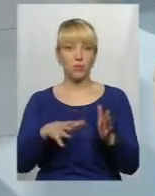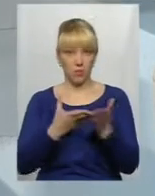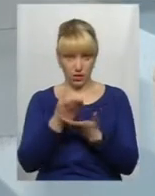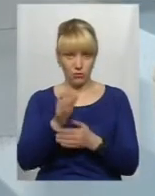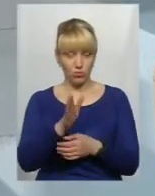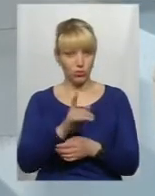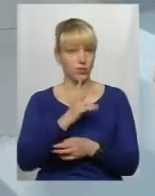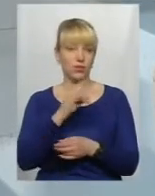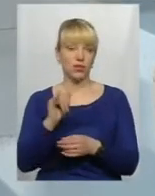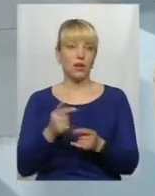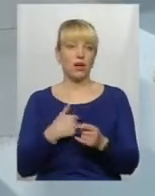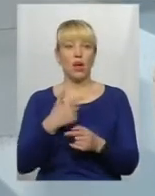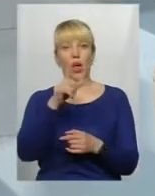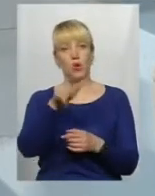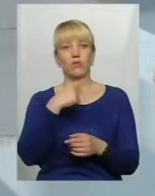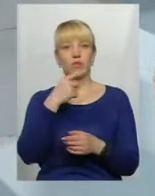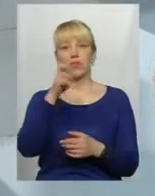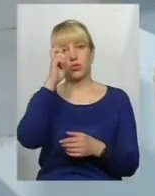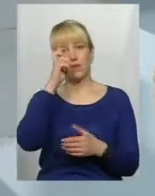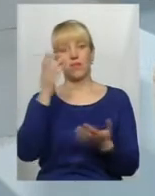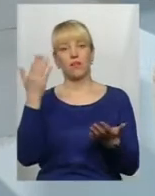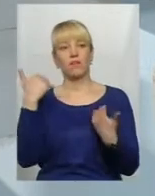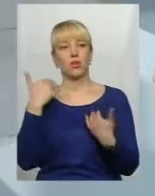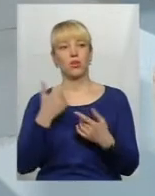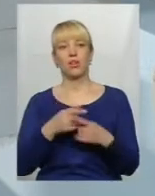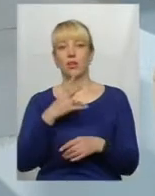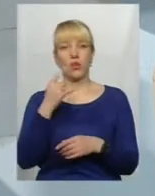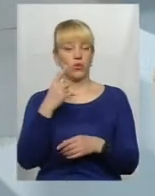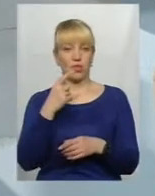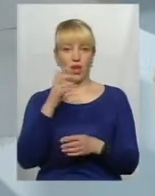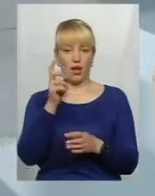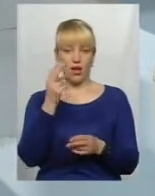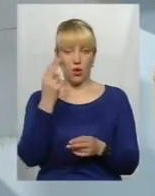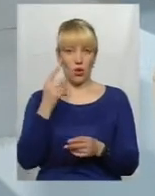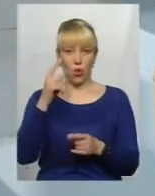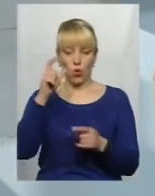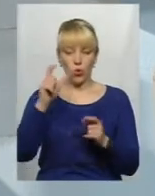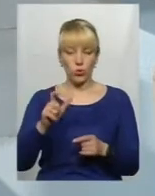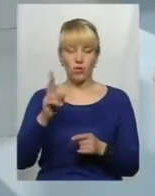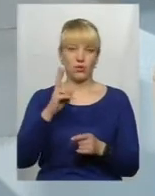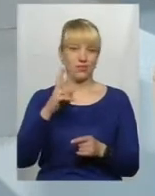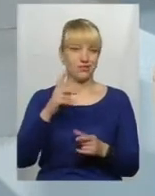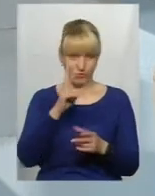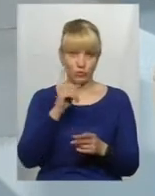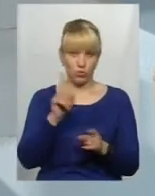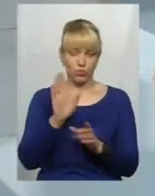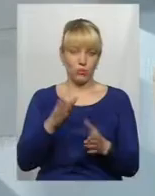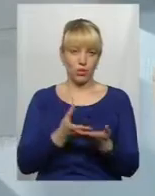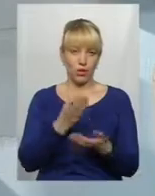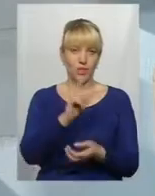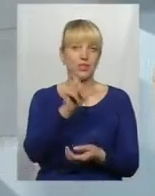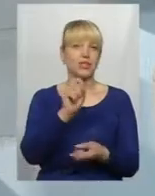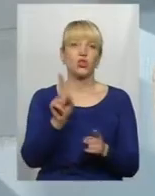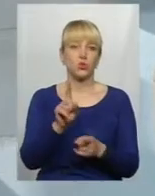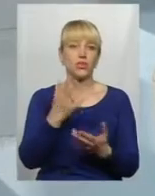так? Якщо вона скаже, як, у мене ж державний вихідний, жодна людина в тверезому розумі не буде платити цьому будівельнику за те, що він